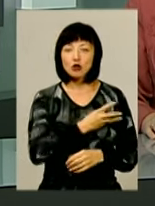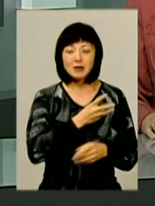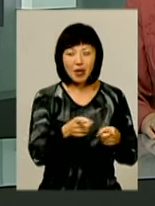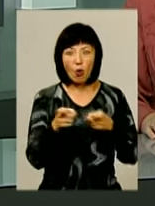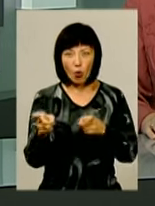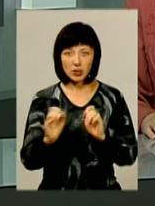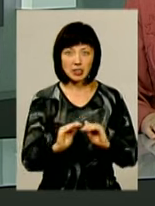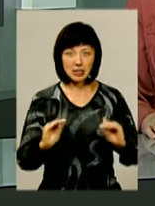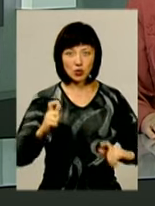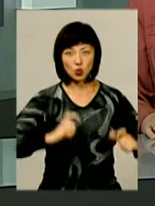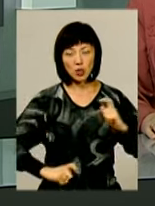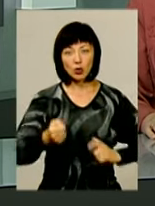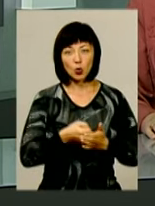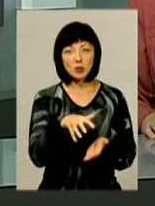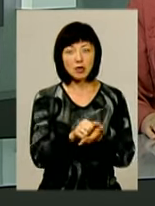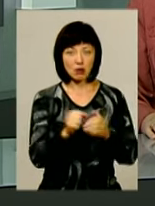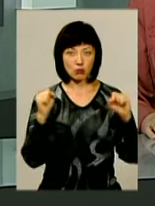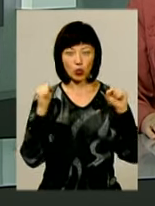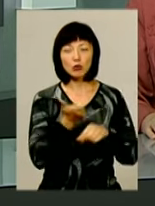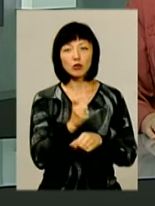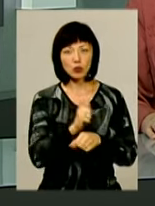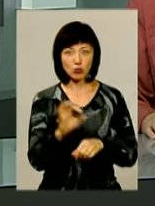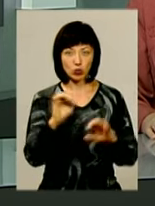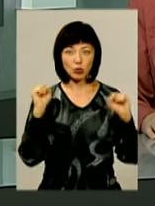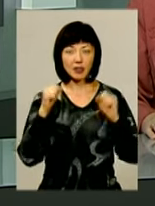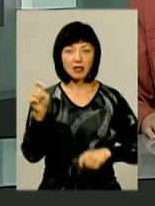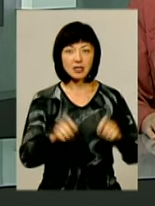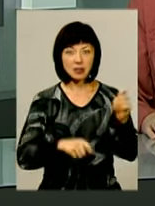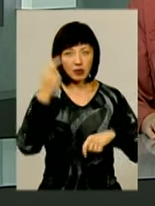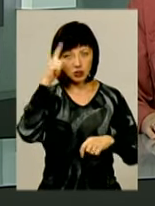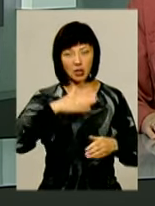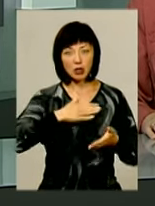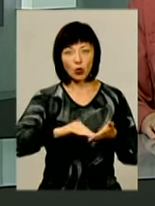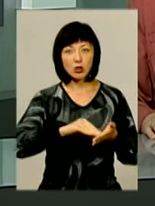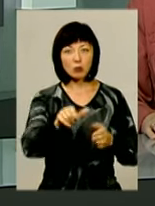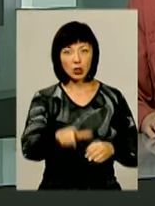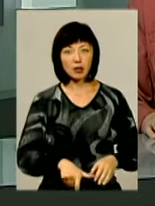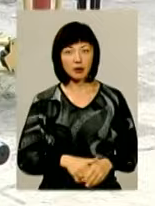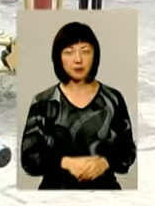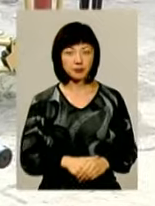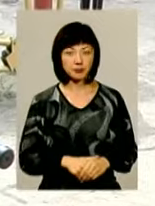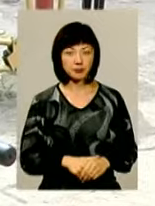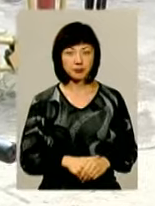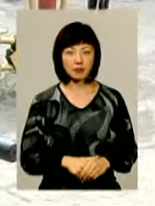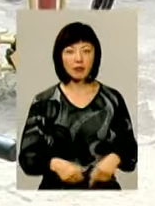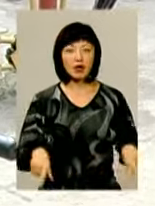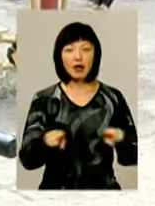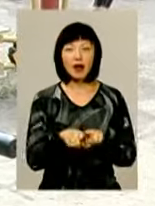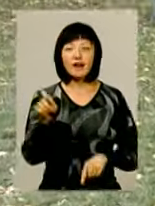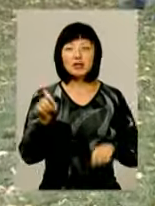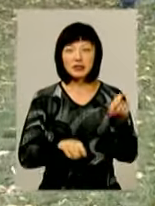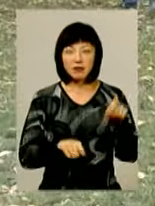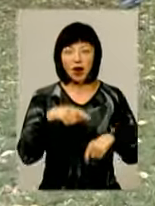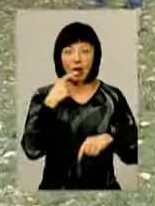школярів та студентів до занять спортом. Більше про спортивний фестиваль знає наша кореспондентка. Такий фестиваль